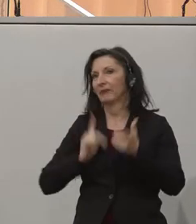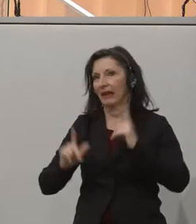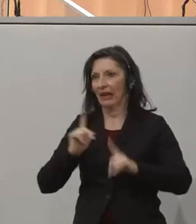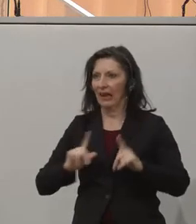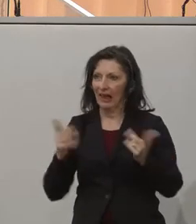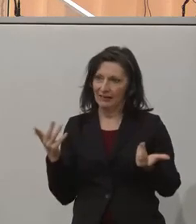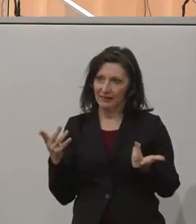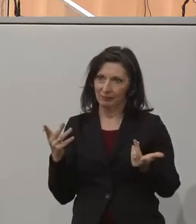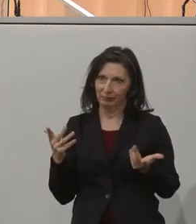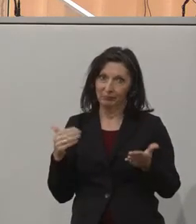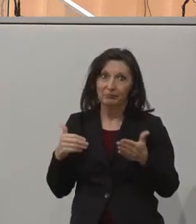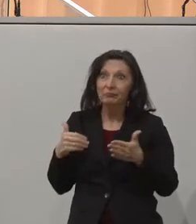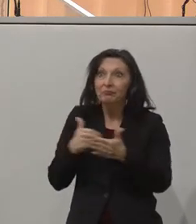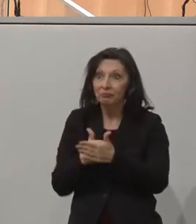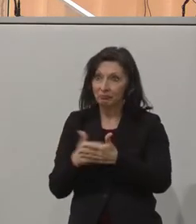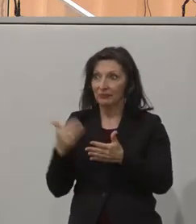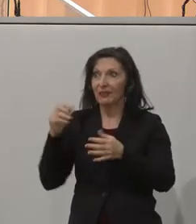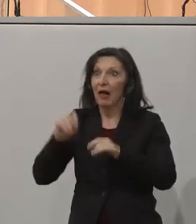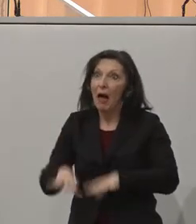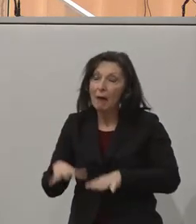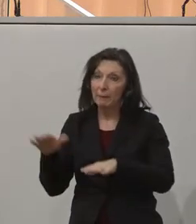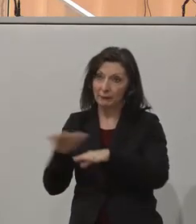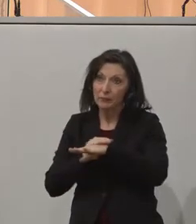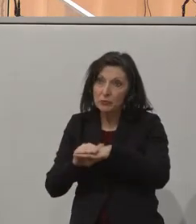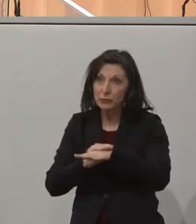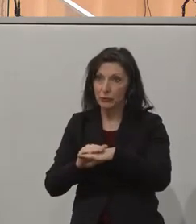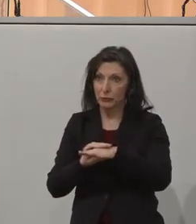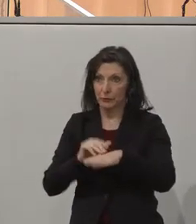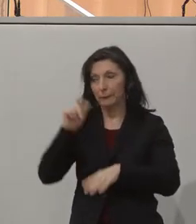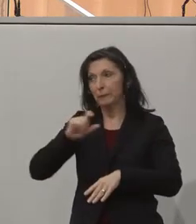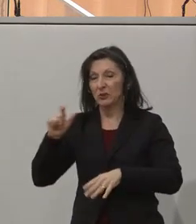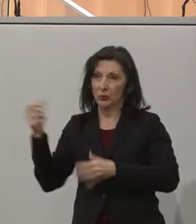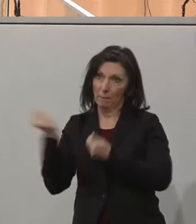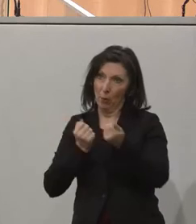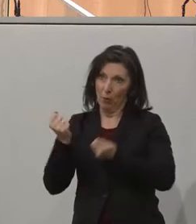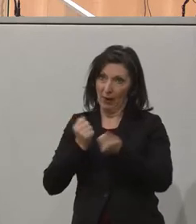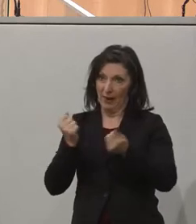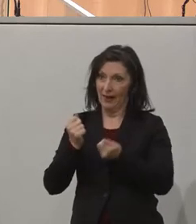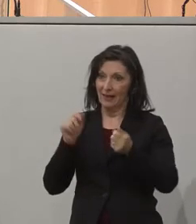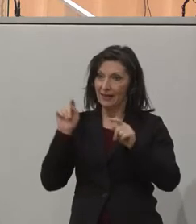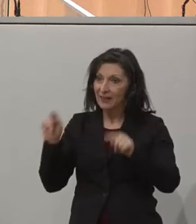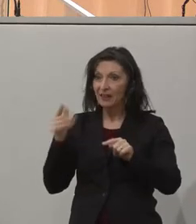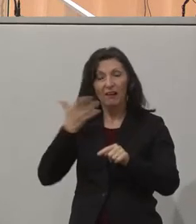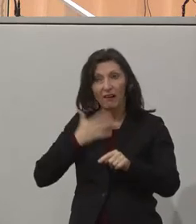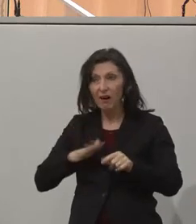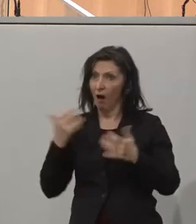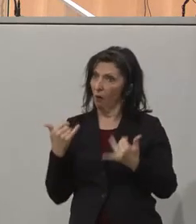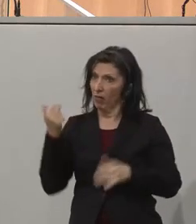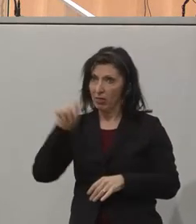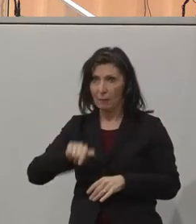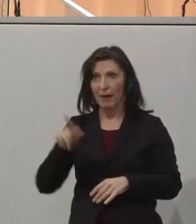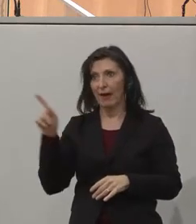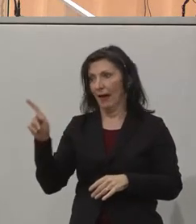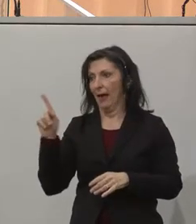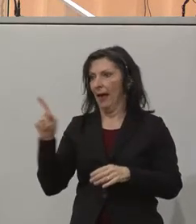kurzfristige Entschuldigungen von Verantwortlichen in der Politik mit dieser Thematik, die gerne dabei gewesen wären. Aber Sie haben